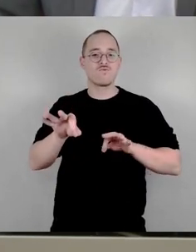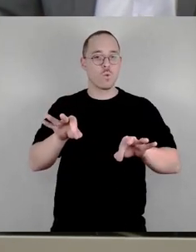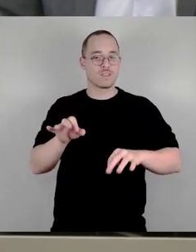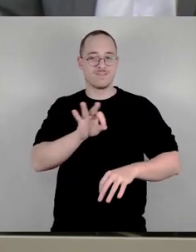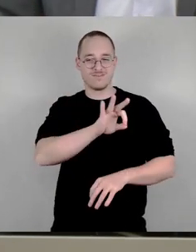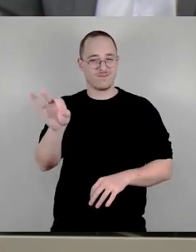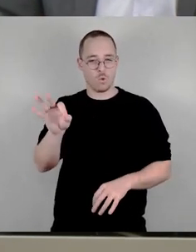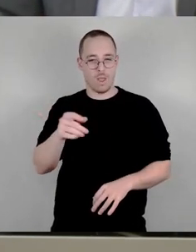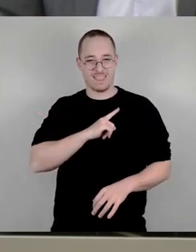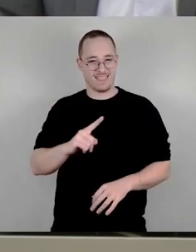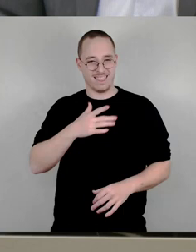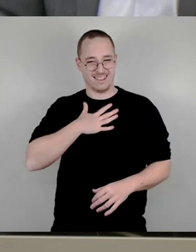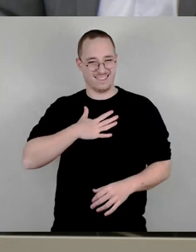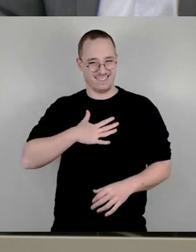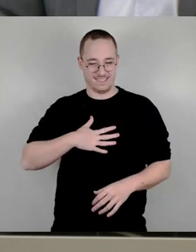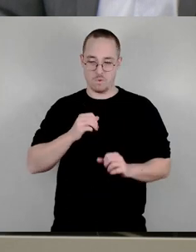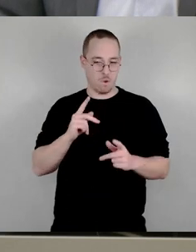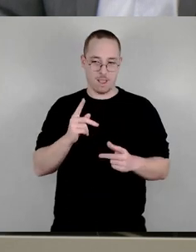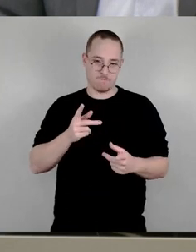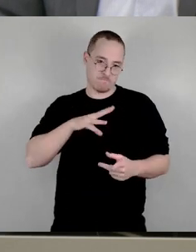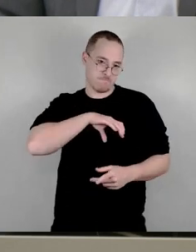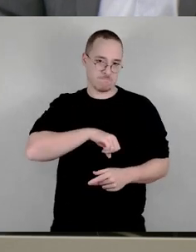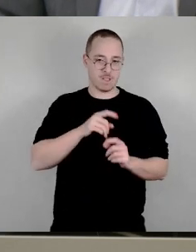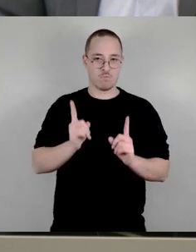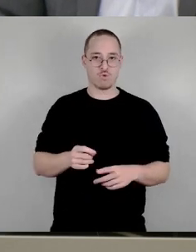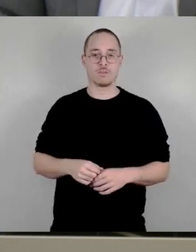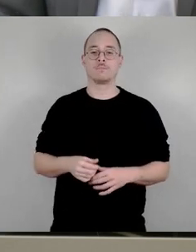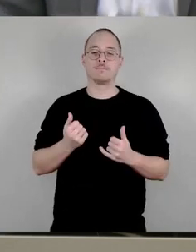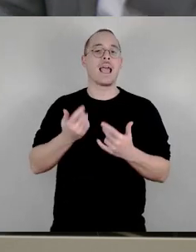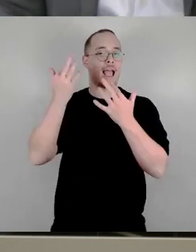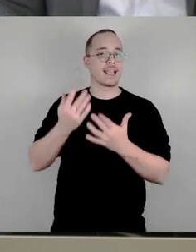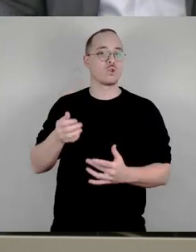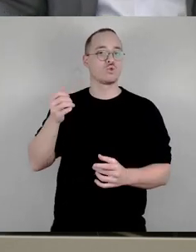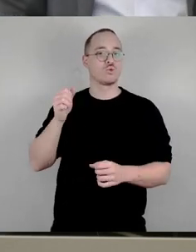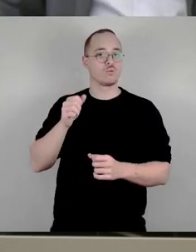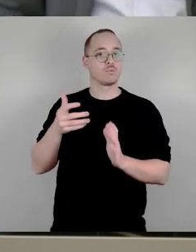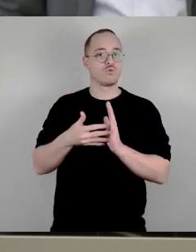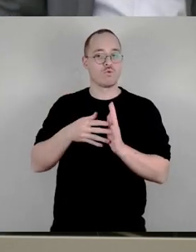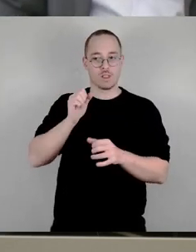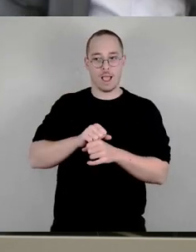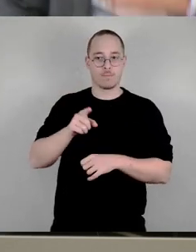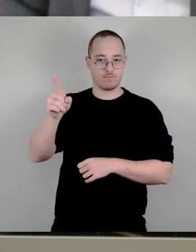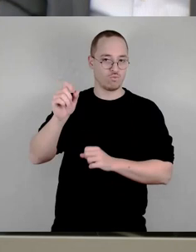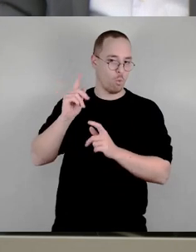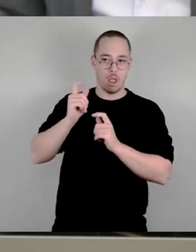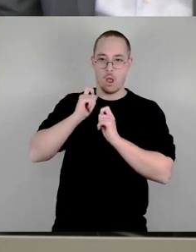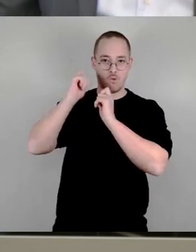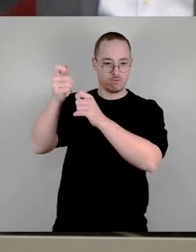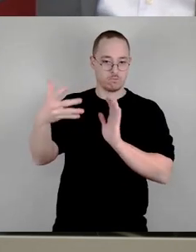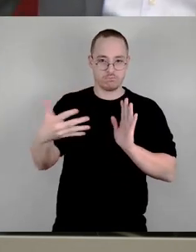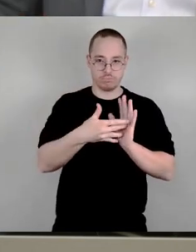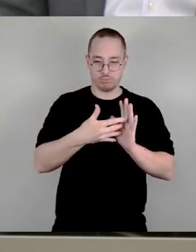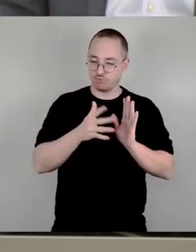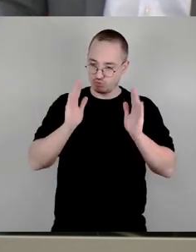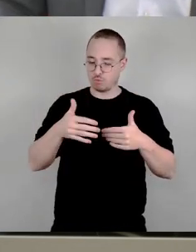Rechnungsprüfungsamt gerne beauftragen, die Prüfung durchzuführen. Das ist mir eine Freude. So, jetzt kommen wir zur Abstimmung.